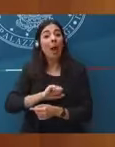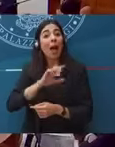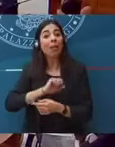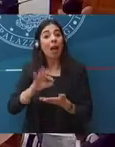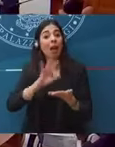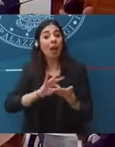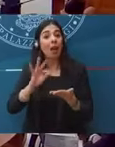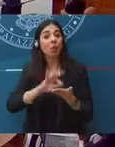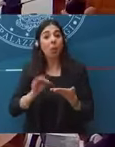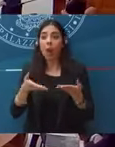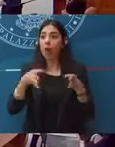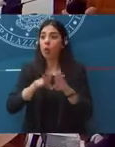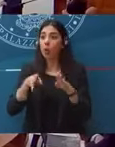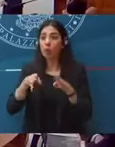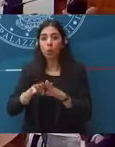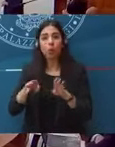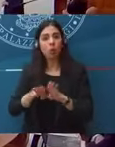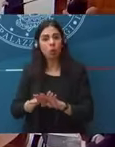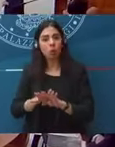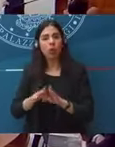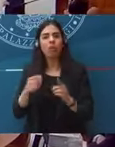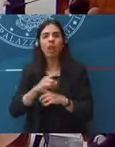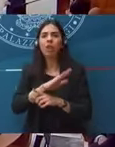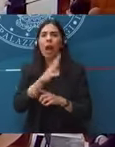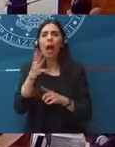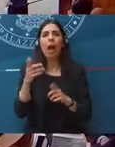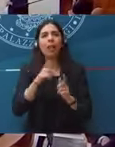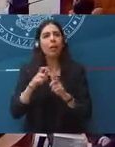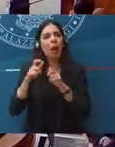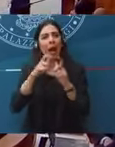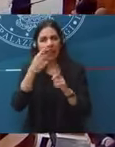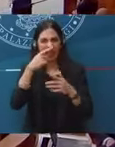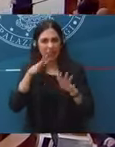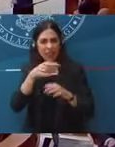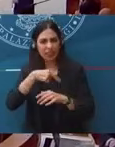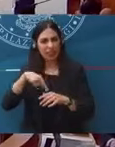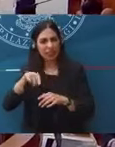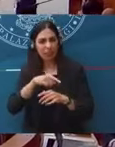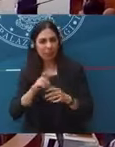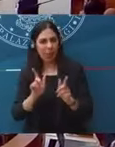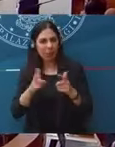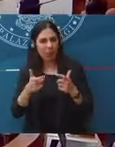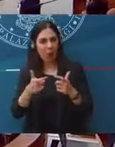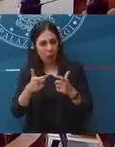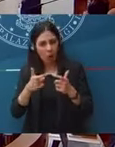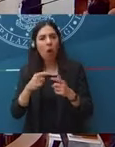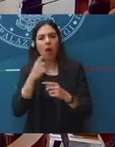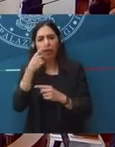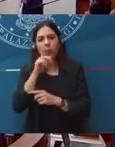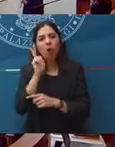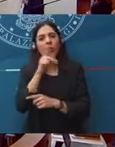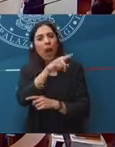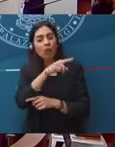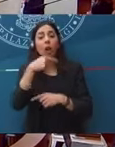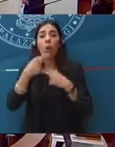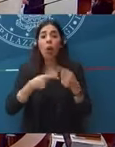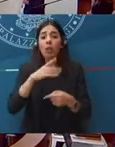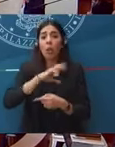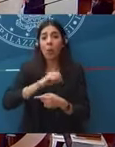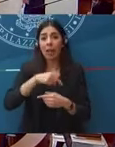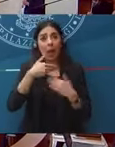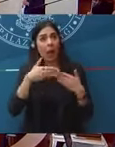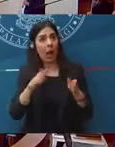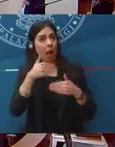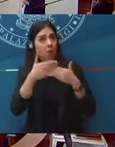restrizioni simili, vedi la Francia, hanno invece mantenuto aperto. Volevo capire se c'è anche di noi la possibilità, la